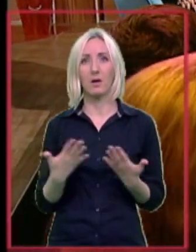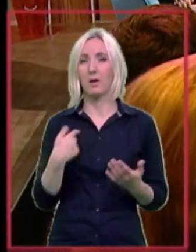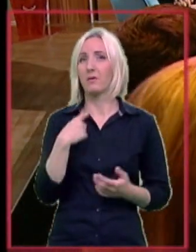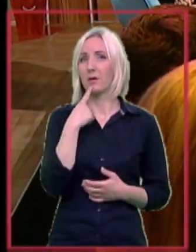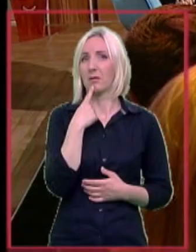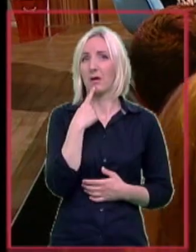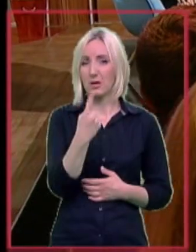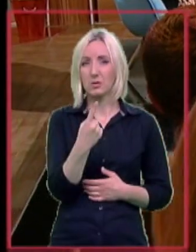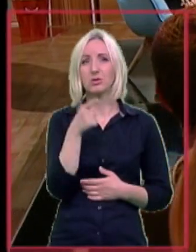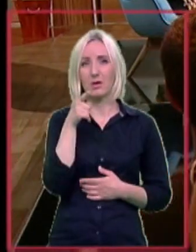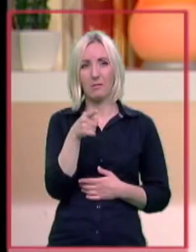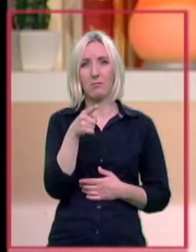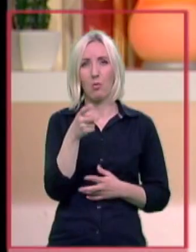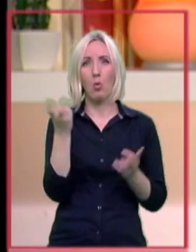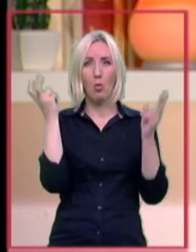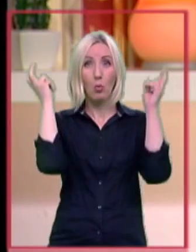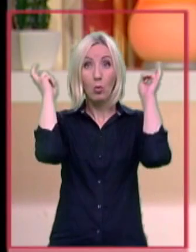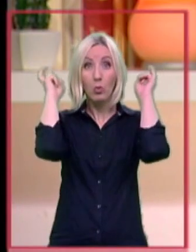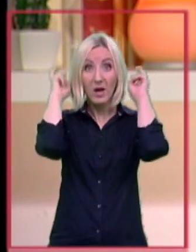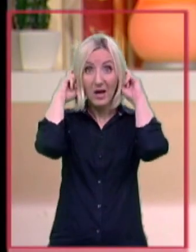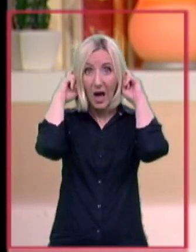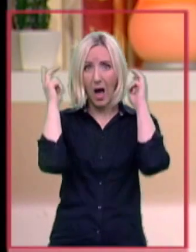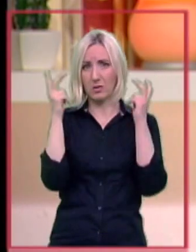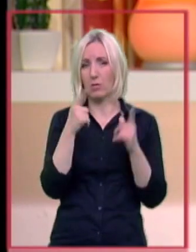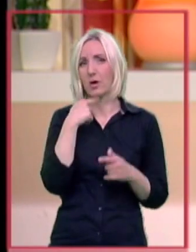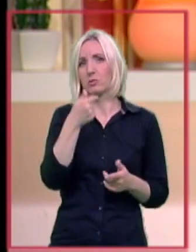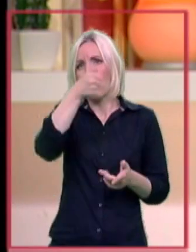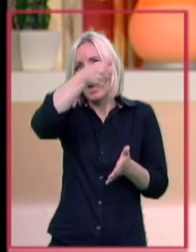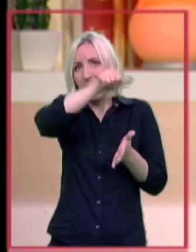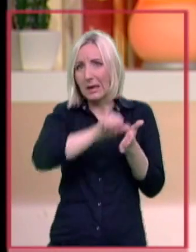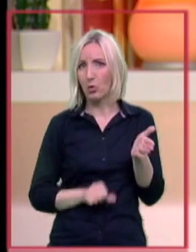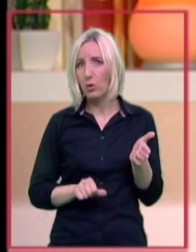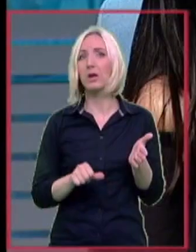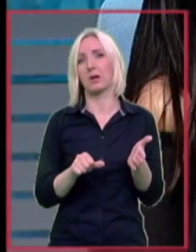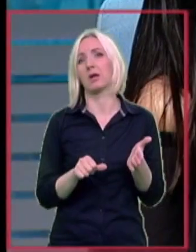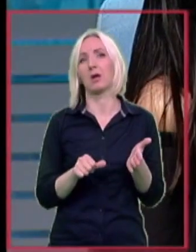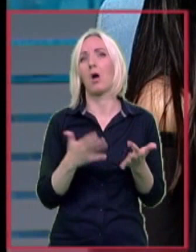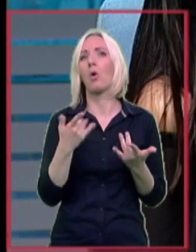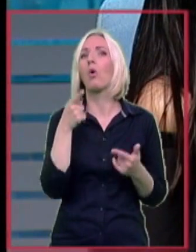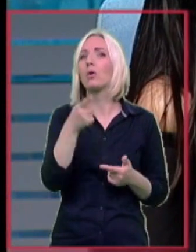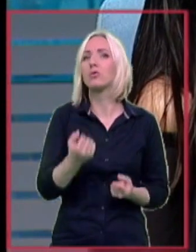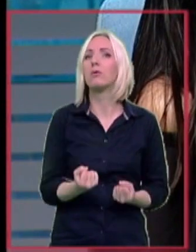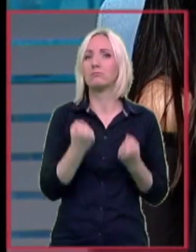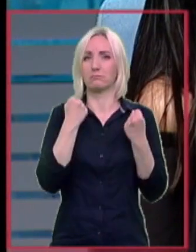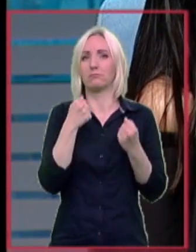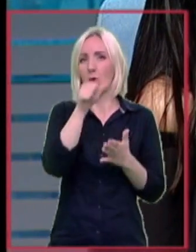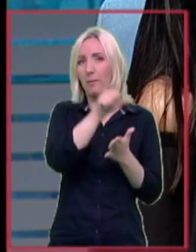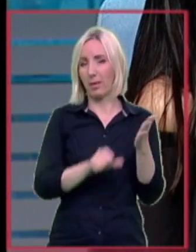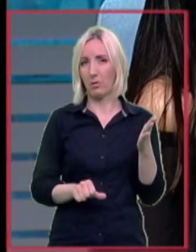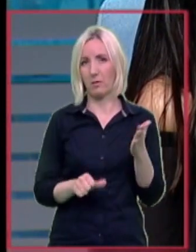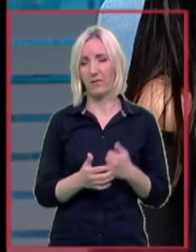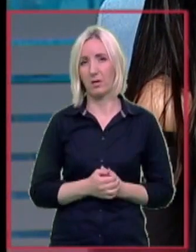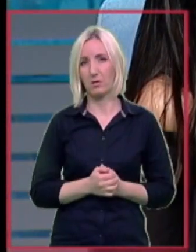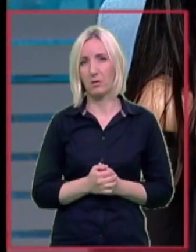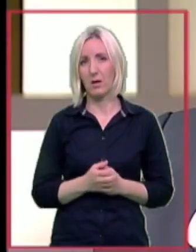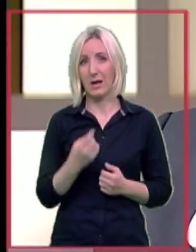ugradnje nekog implanta, odmah nam na i asociaciju na hirurgiju, da se nešto desi. Jes, jes. Koliko je to komplikovano na hirurgiju? Kada smo mi